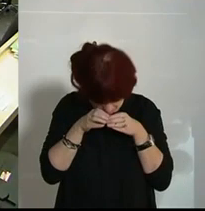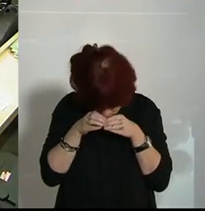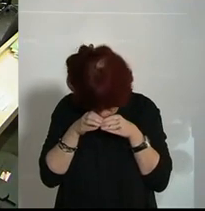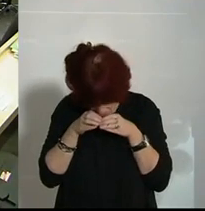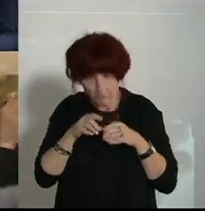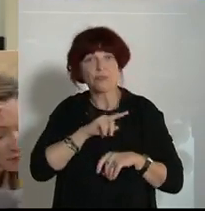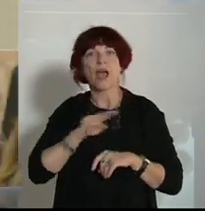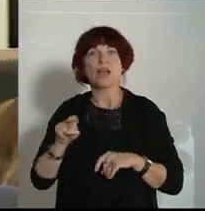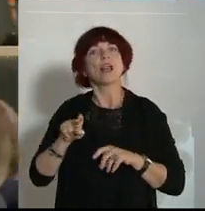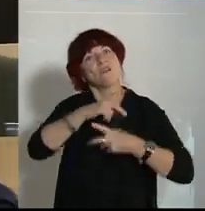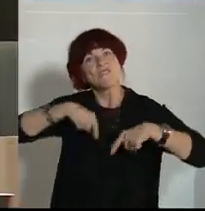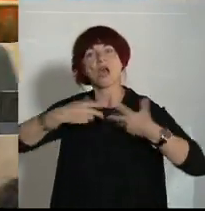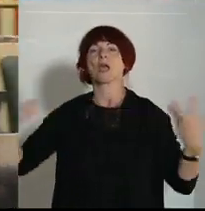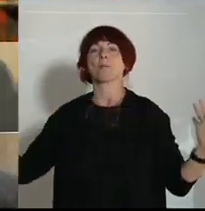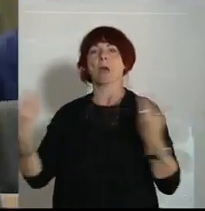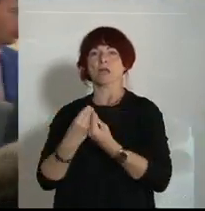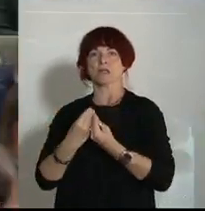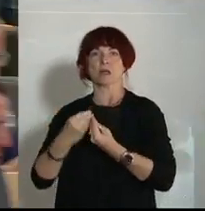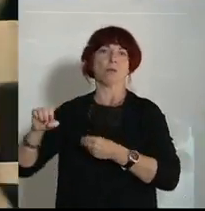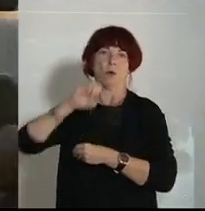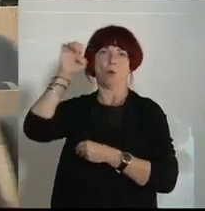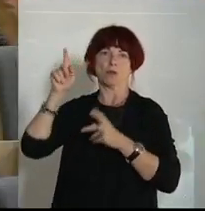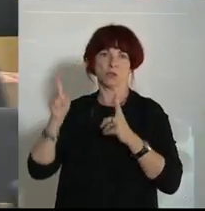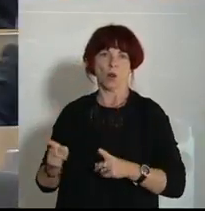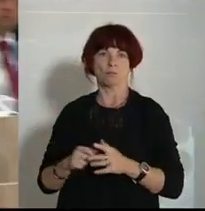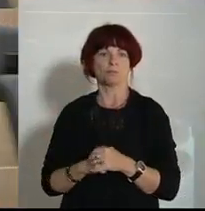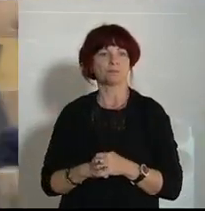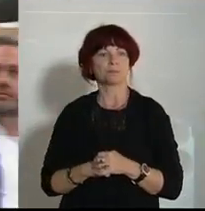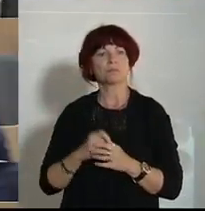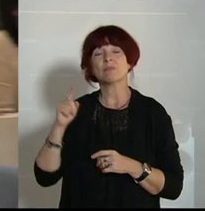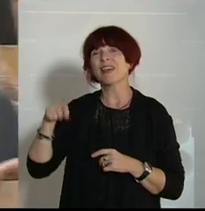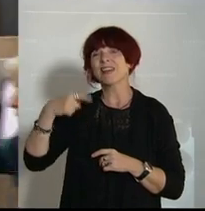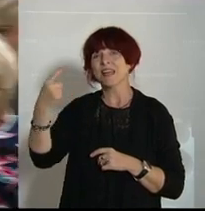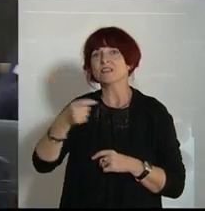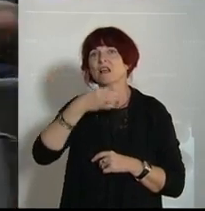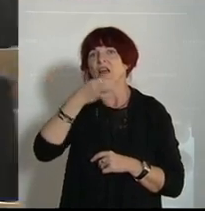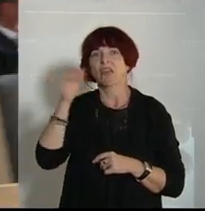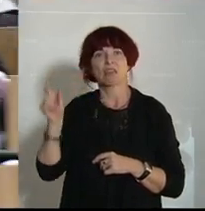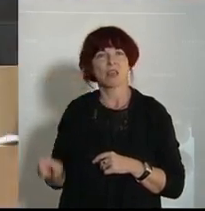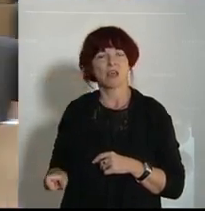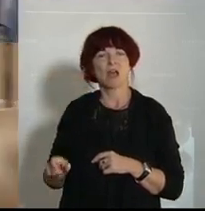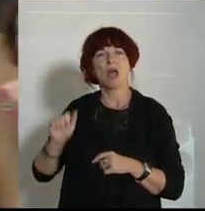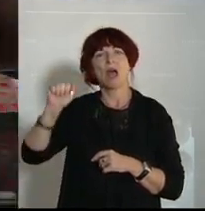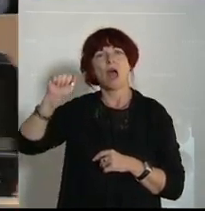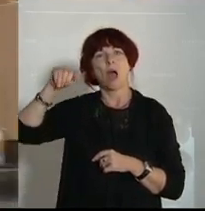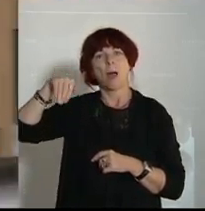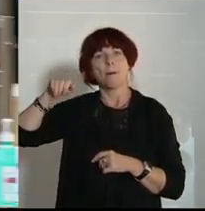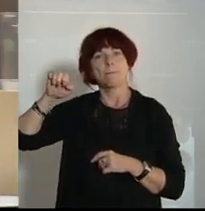Nächster Redner ist Hannes Amesbauer, der Sprecher für Innere Angelegenheiten der Freiheitlichen Partei.